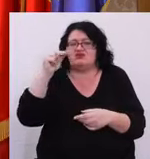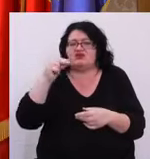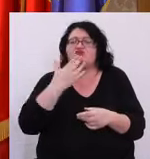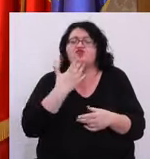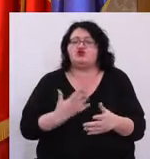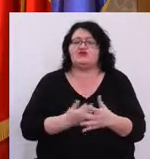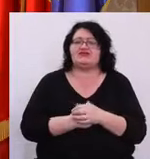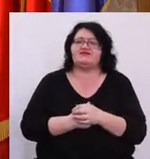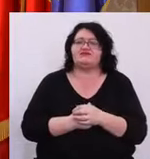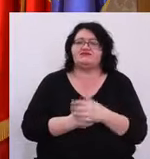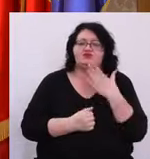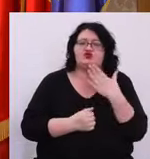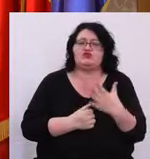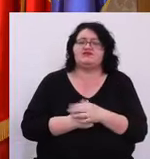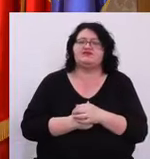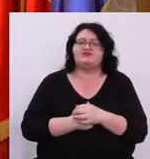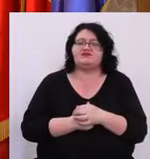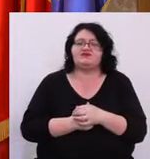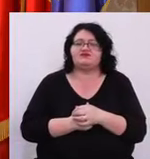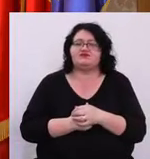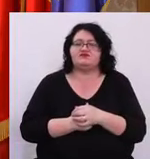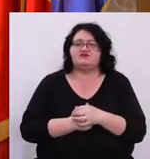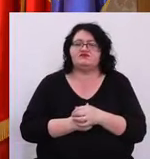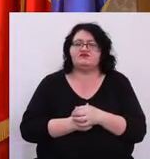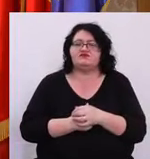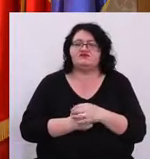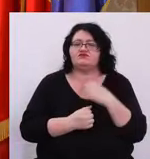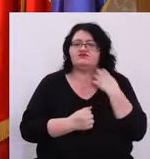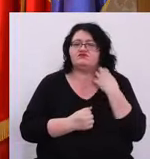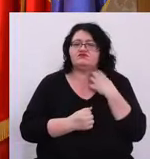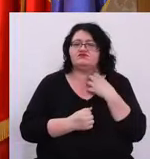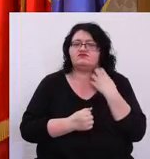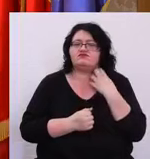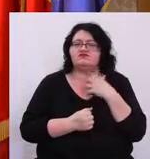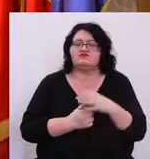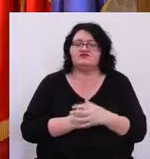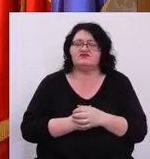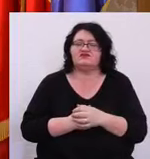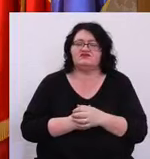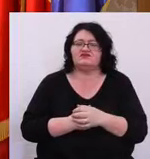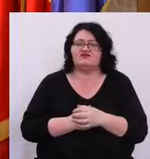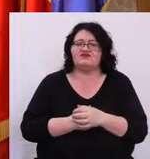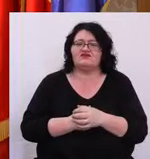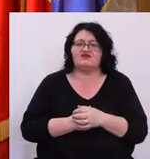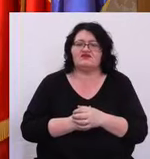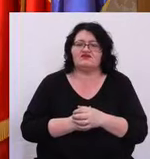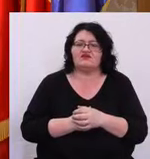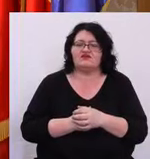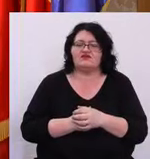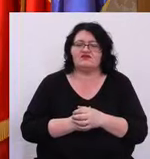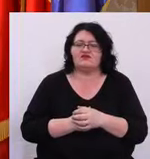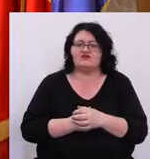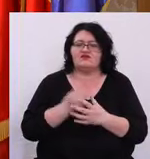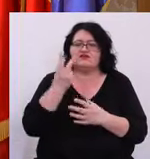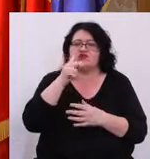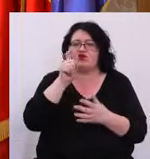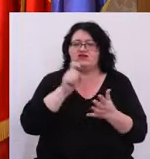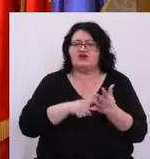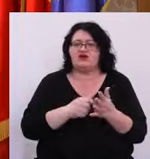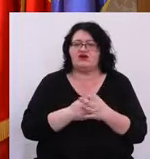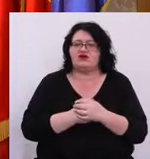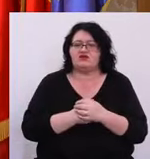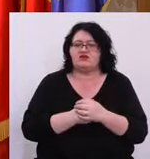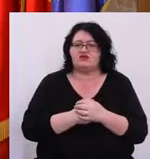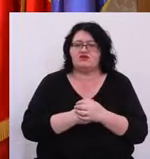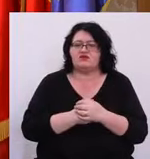Mulțumesc Și eu mulțumesc Dan Ceason, se aude? Da, se aude, domnul Dan Cea, vă rog Două întrebări, vă rog